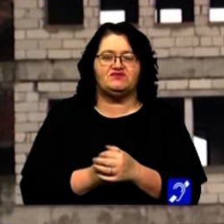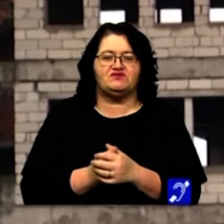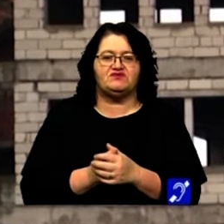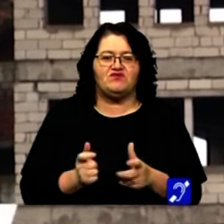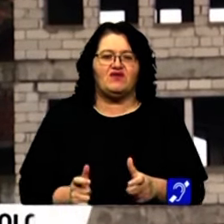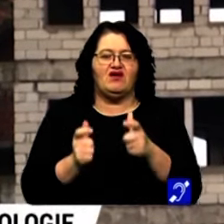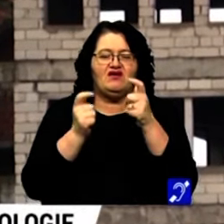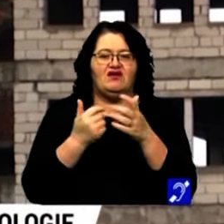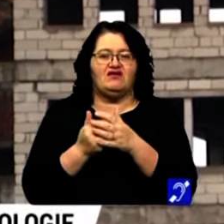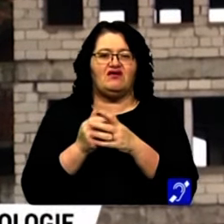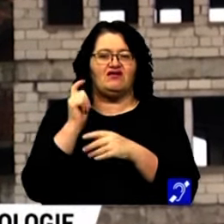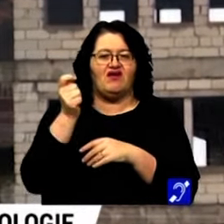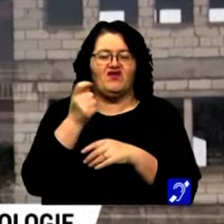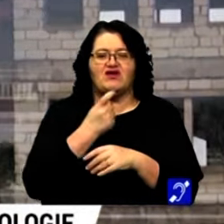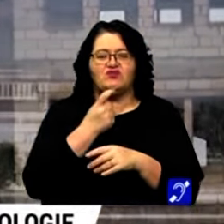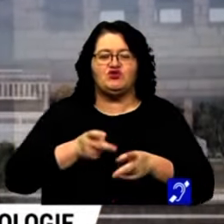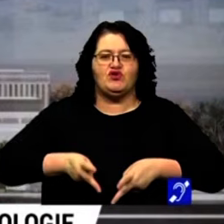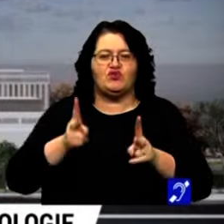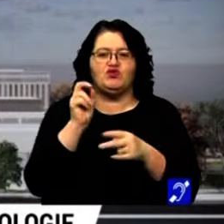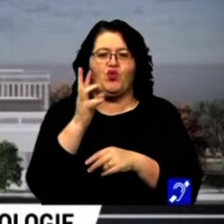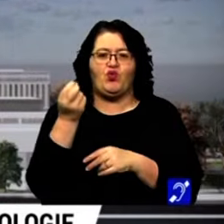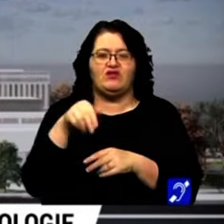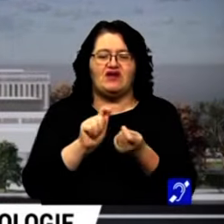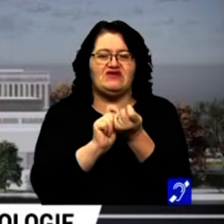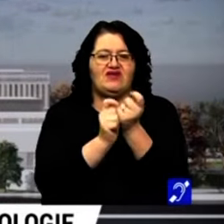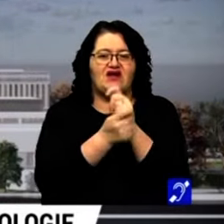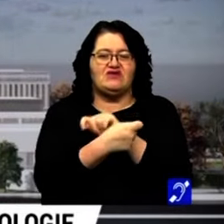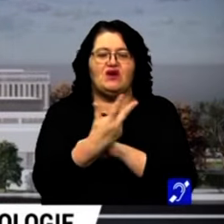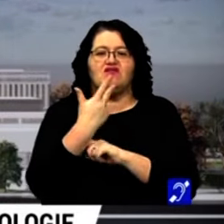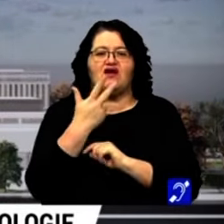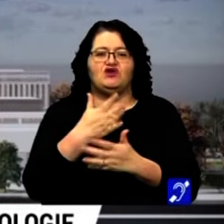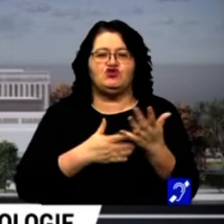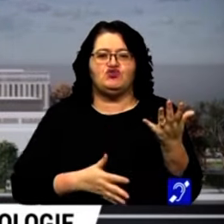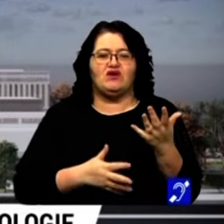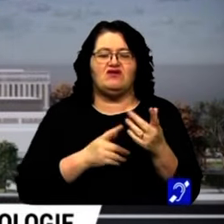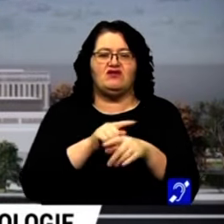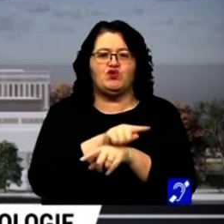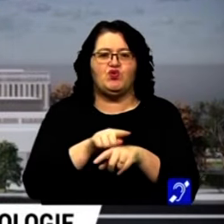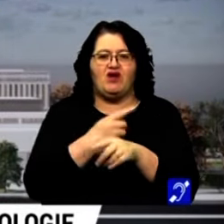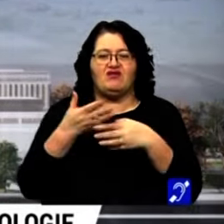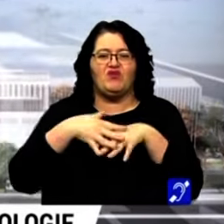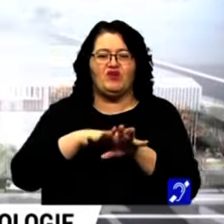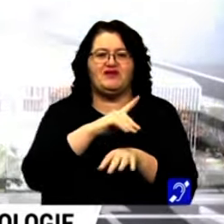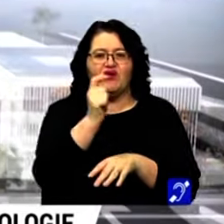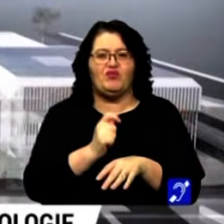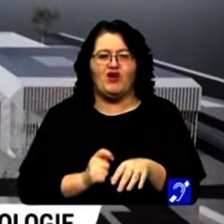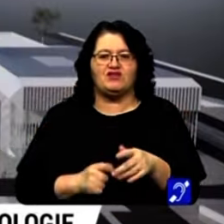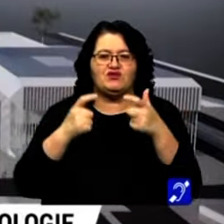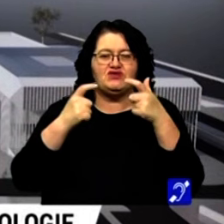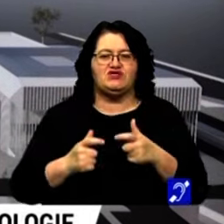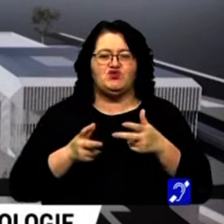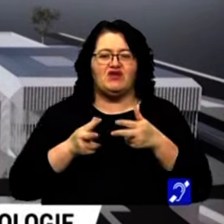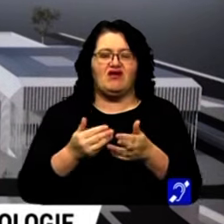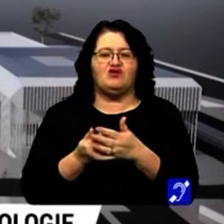Clădirea fantomă de la ieșirea din Timișoara de pe calea Torontalului se va transforma în 3 ani și jumătate, cât este durata de implementarea proiectului, într-un institut